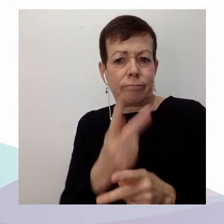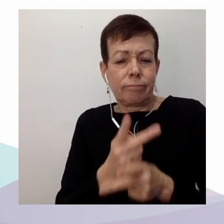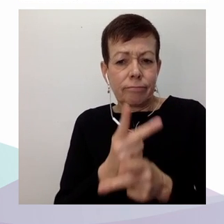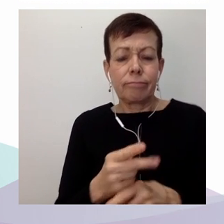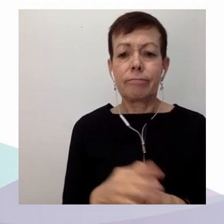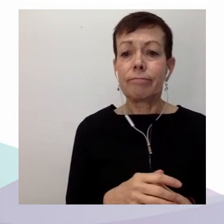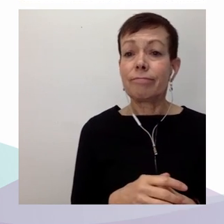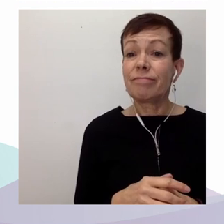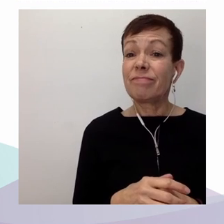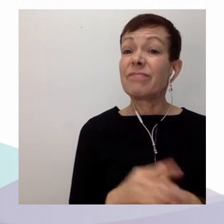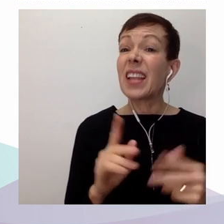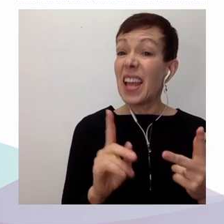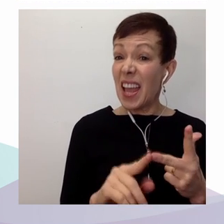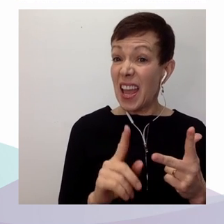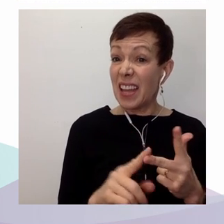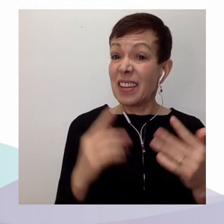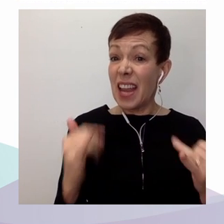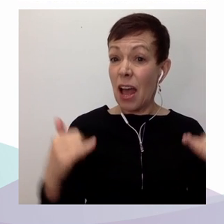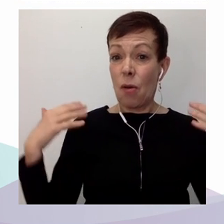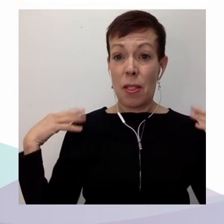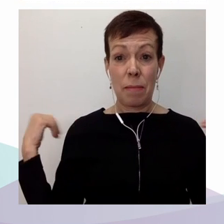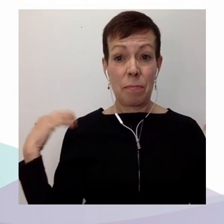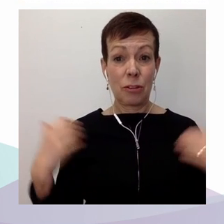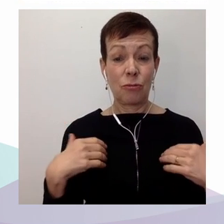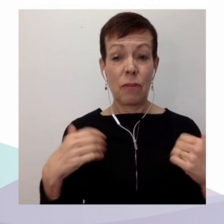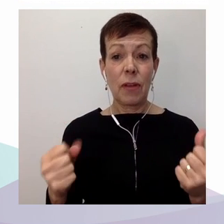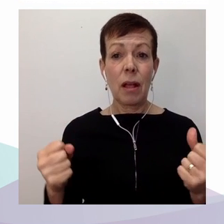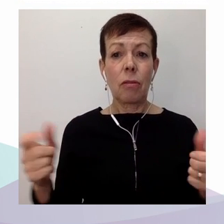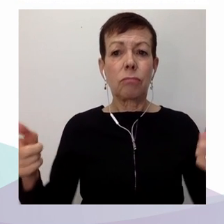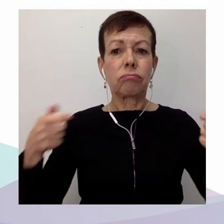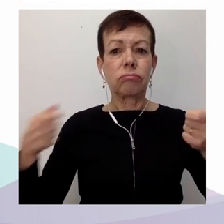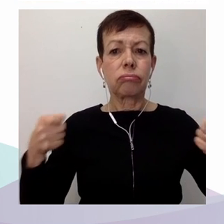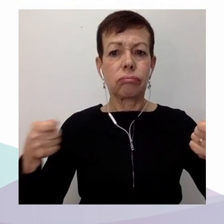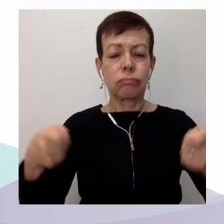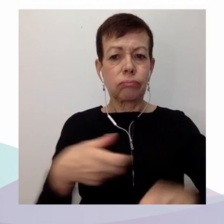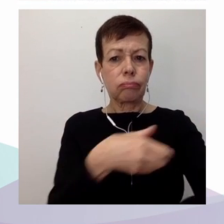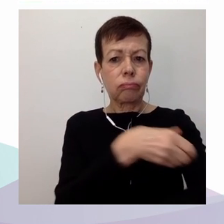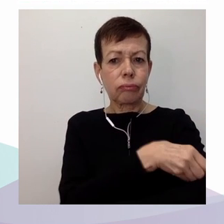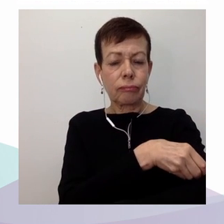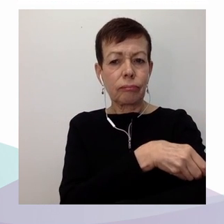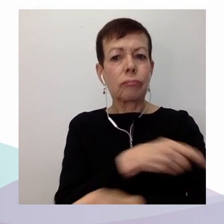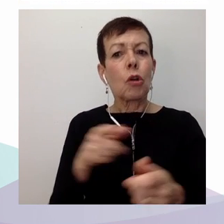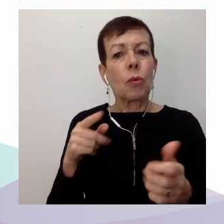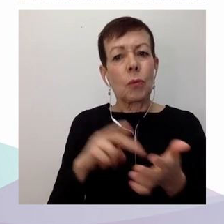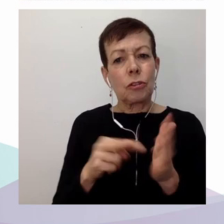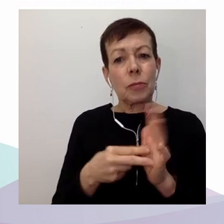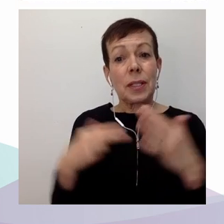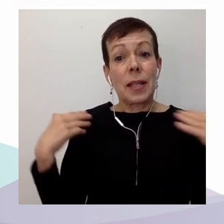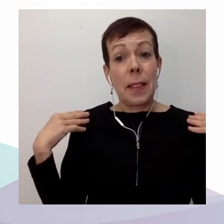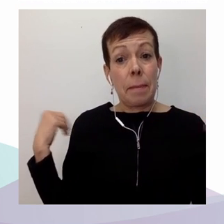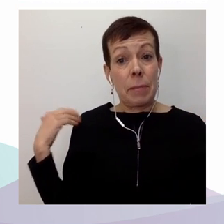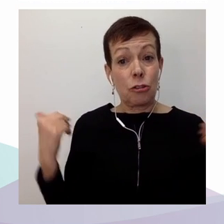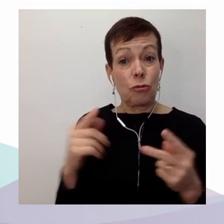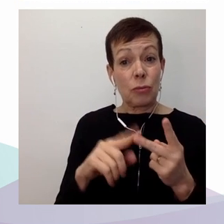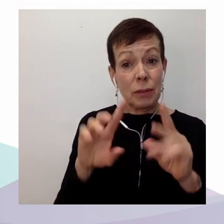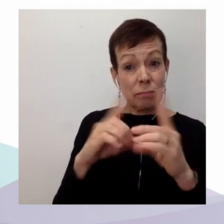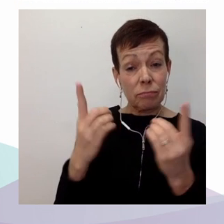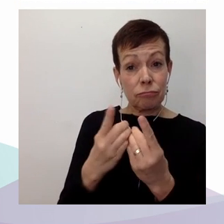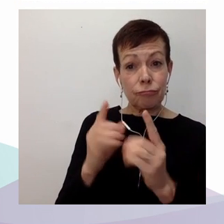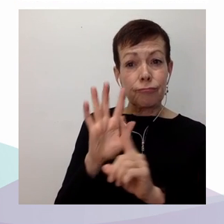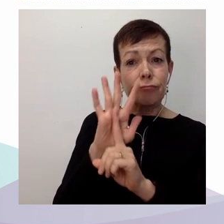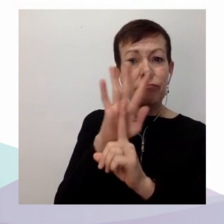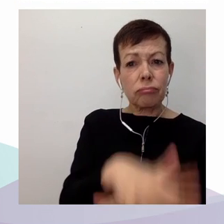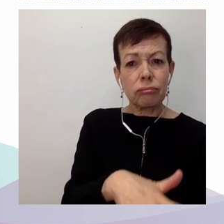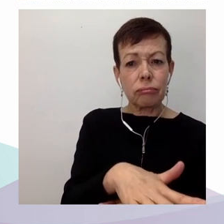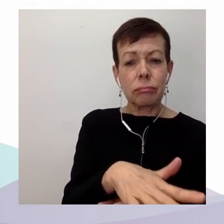Santé et imposé aux médecins une approche productiviste. Ces réformes successives ont entraîné